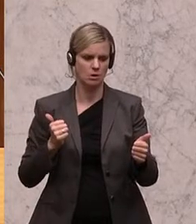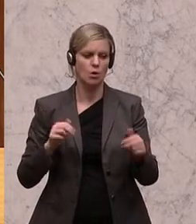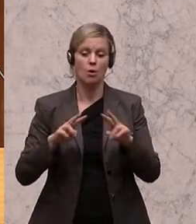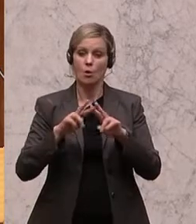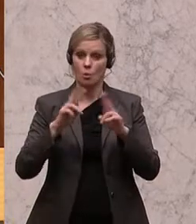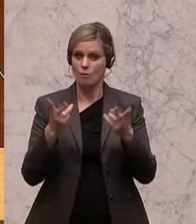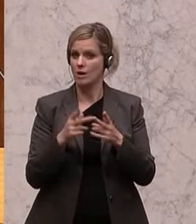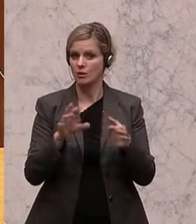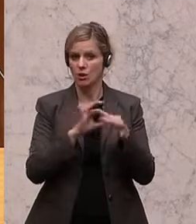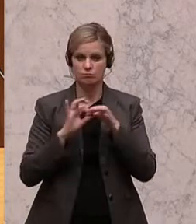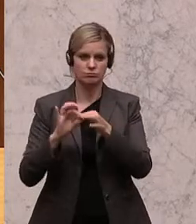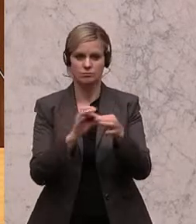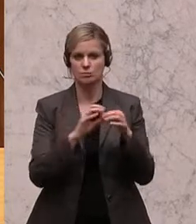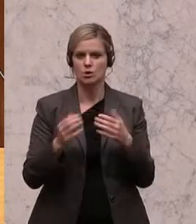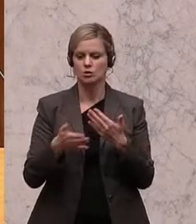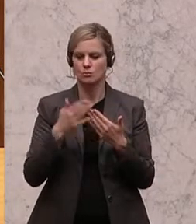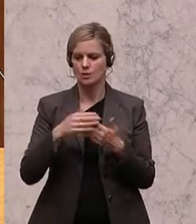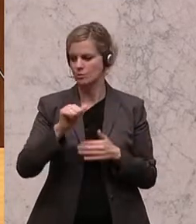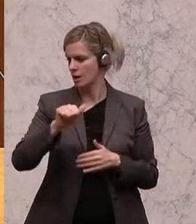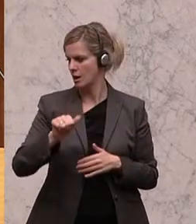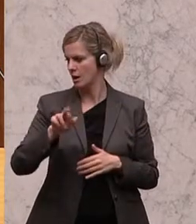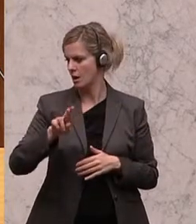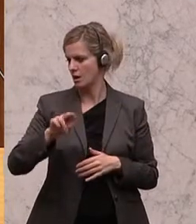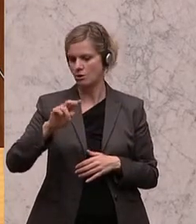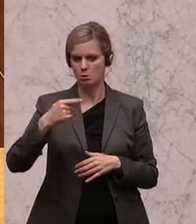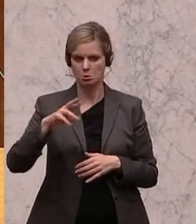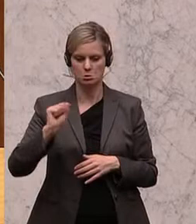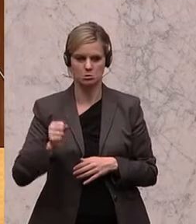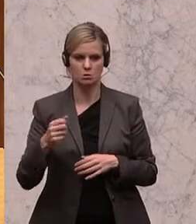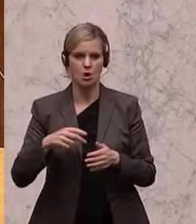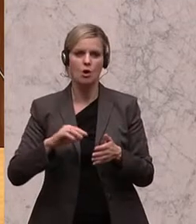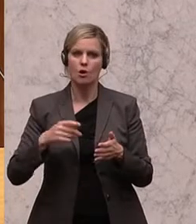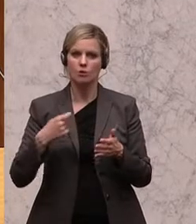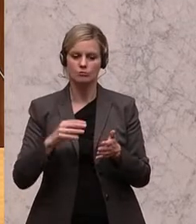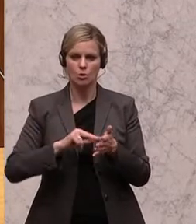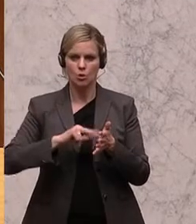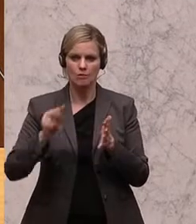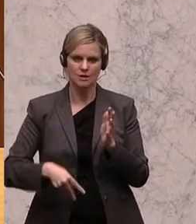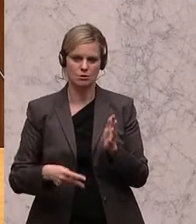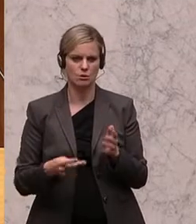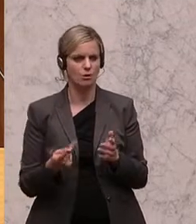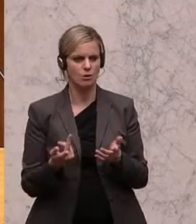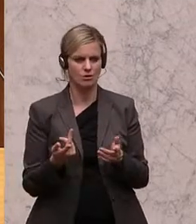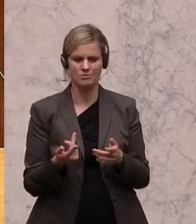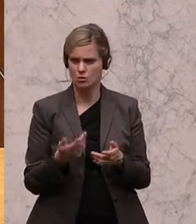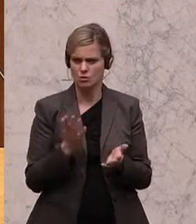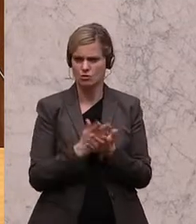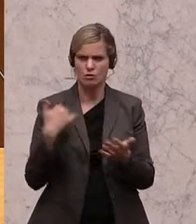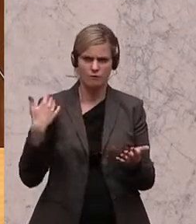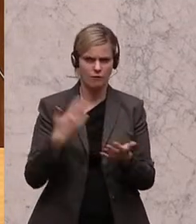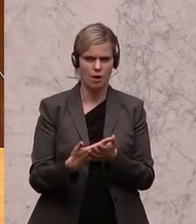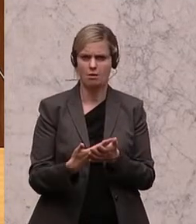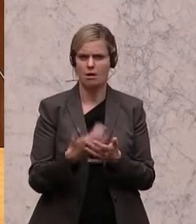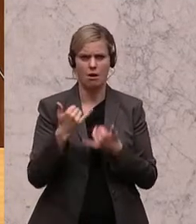bei Umweltorganisationen, Stichwort Aarhus-Konvention, auch hier haben wir schon seit Jahren einen Antrag in diesem Haus liegen. Es darf nicht sein,